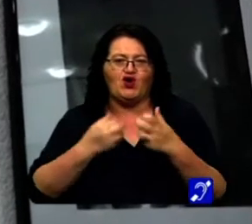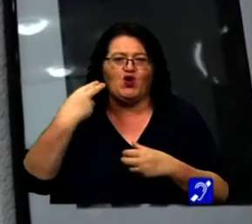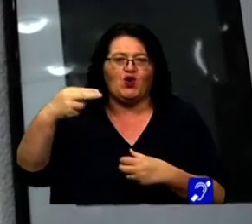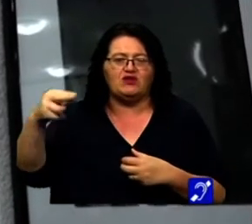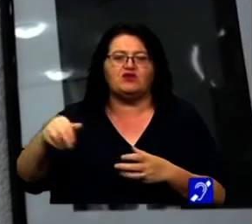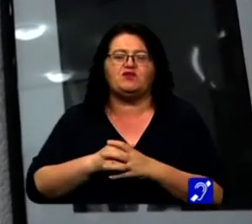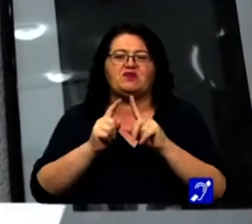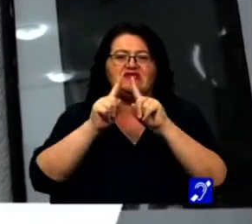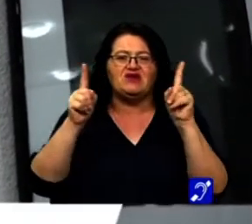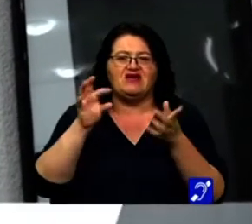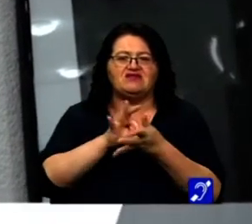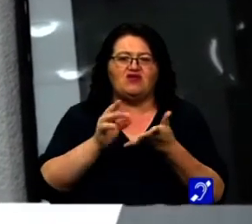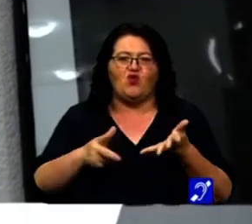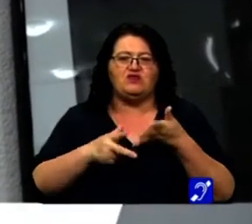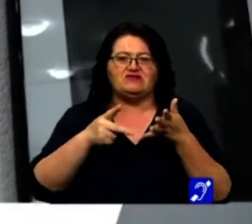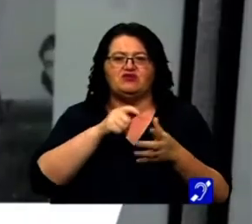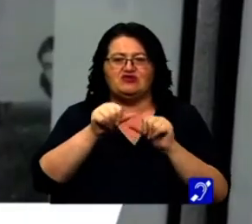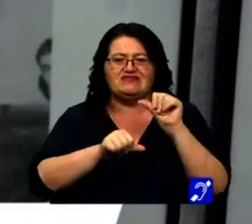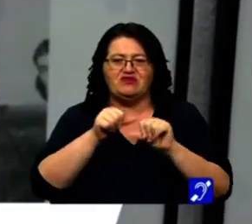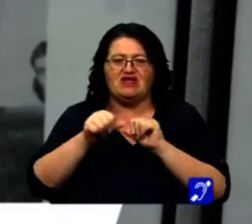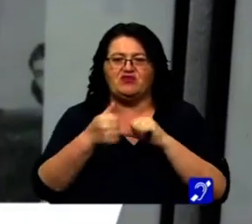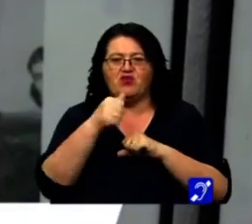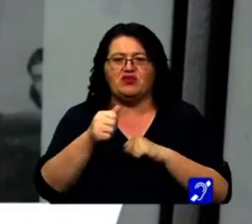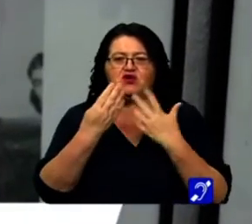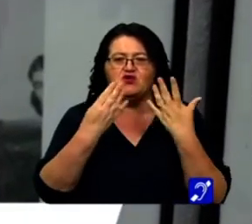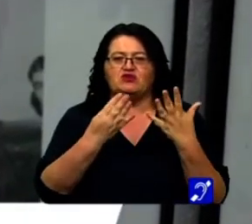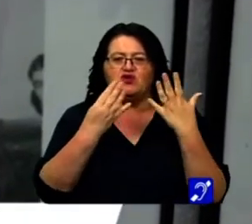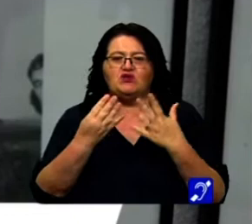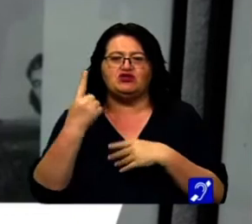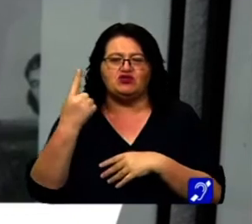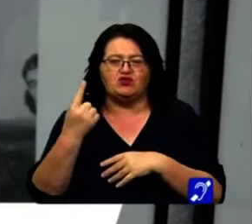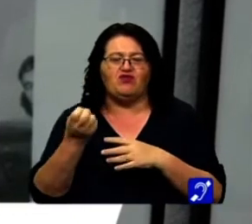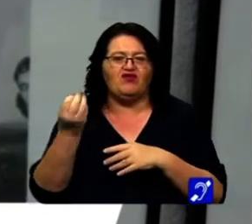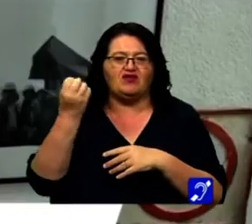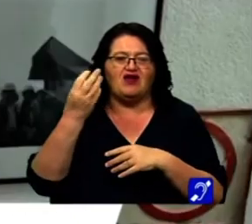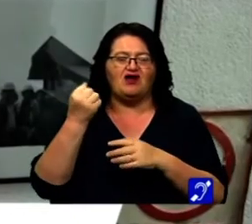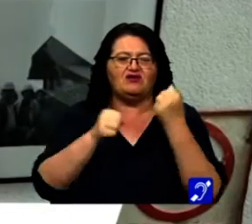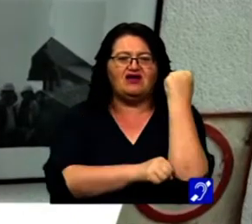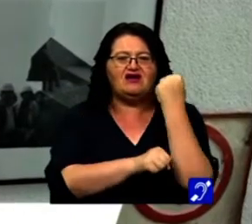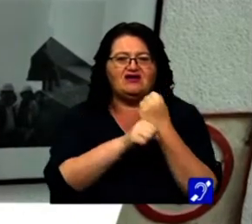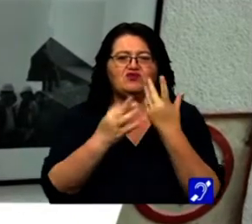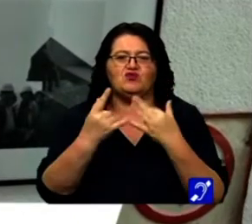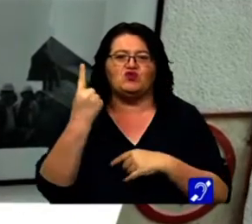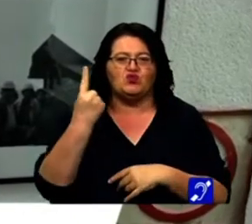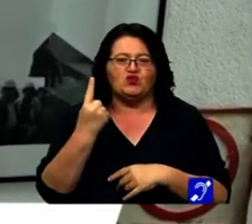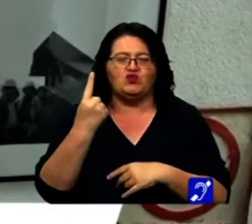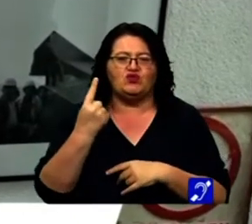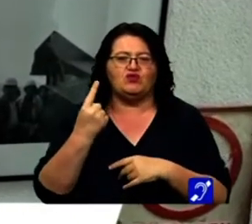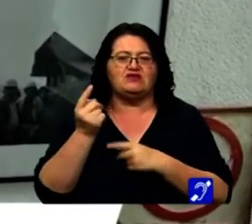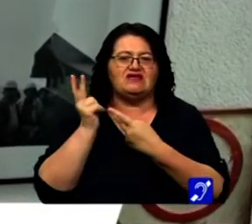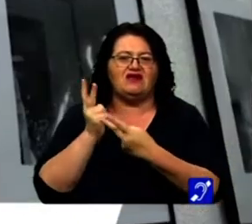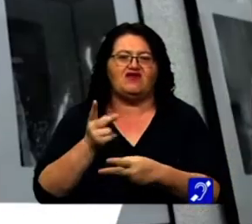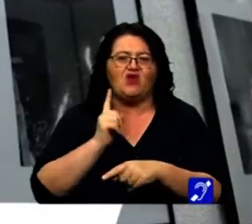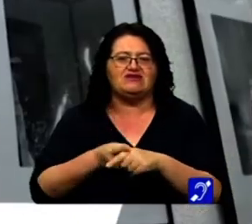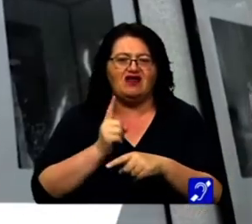În dimineața zilei de 18 septembrie 1991, la Furnalul Reșițean numărul 1, s-a livrat